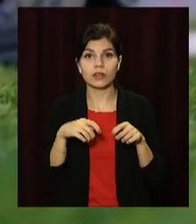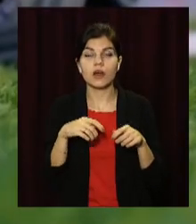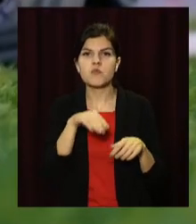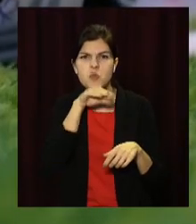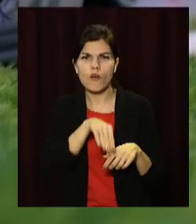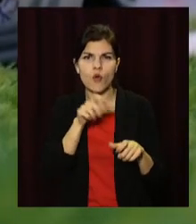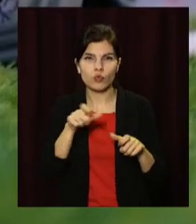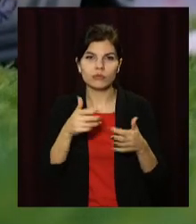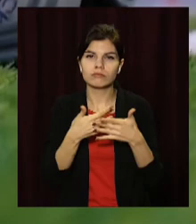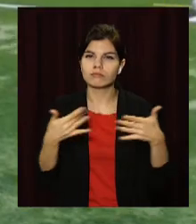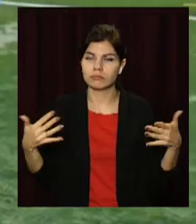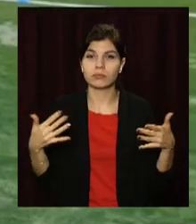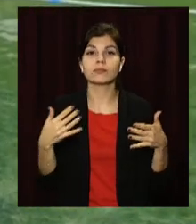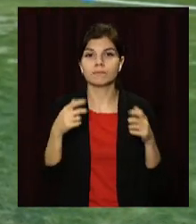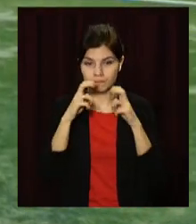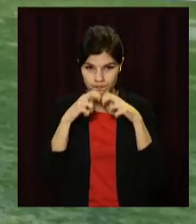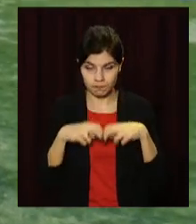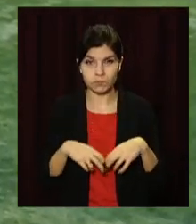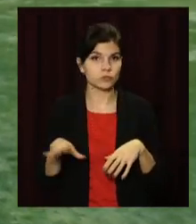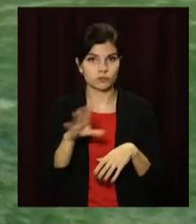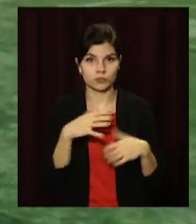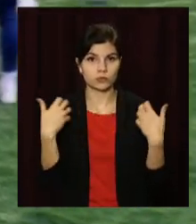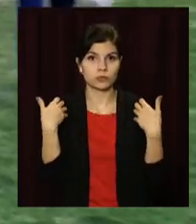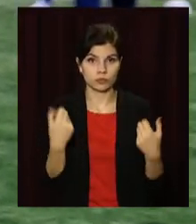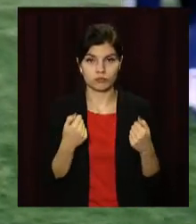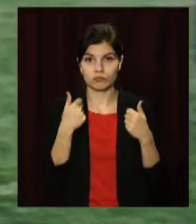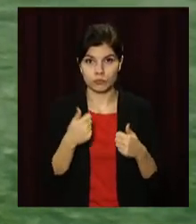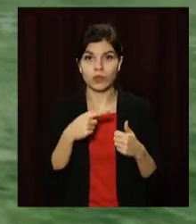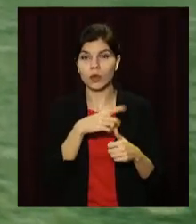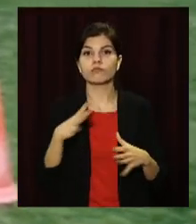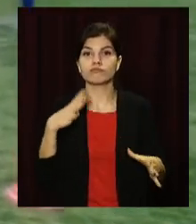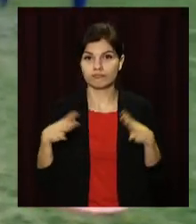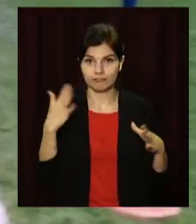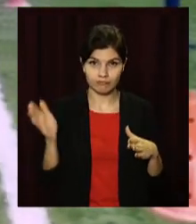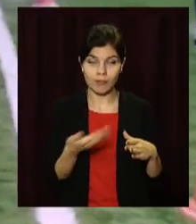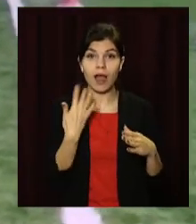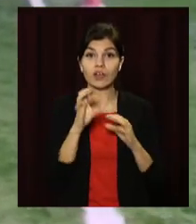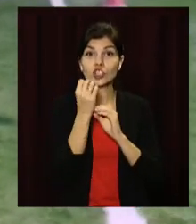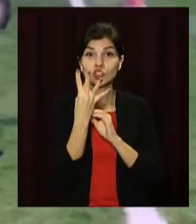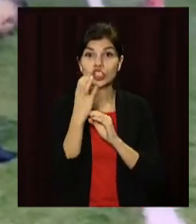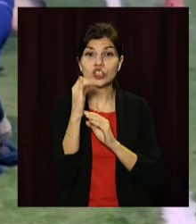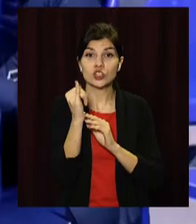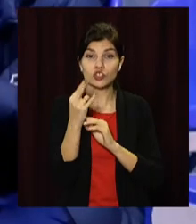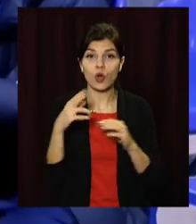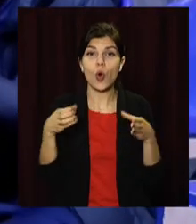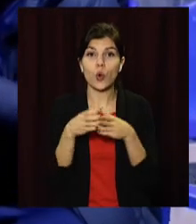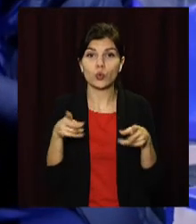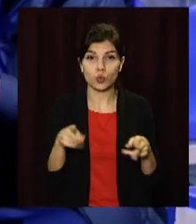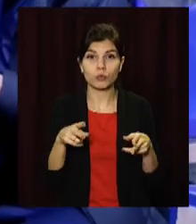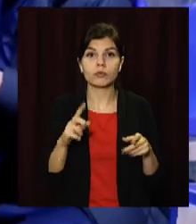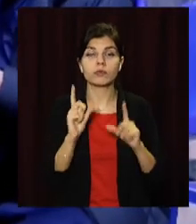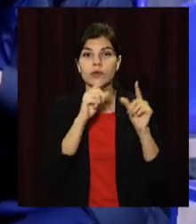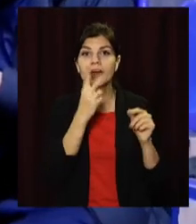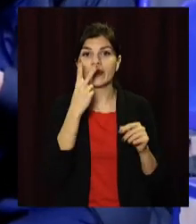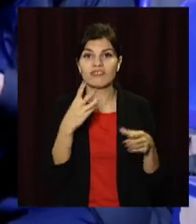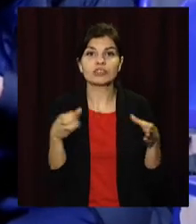профільних спеціалістів. Після обстеження Дніпровська команда провела й перше тренування. А вже 14 січня клуб вирушить на два